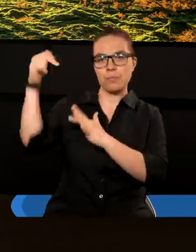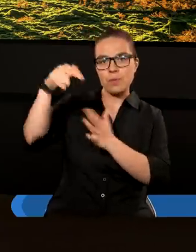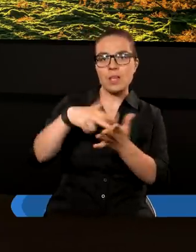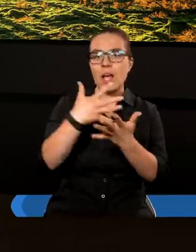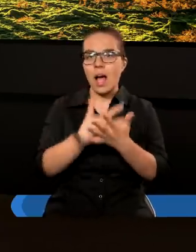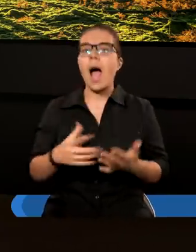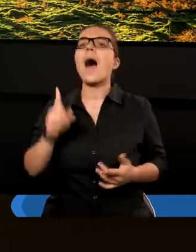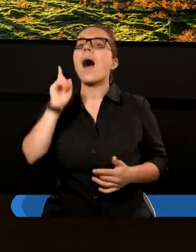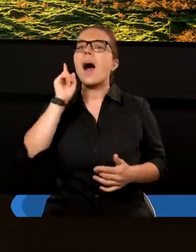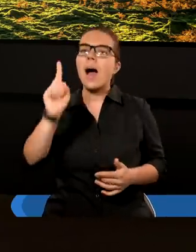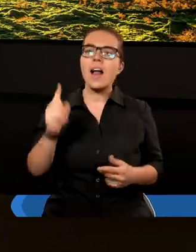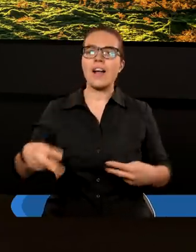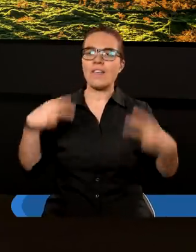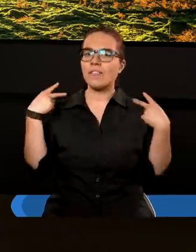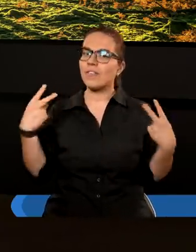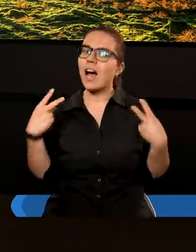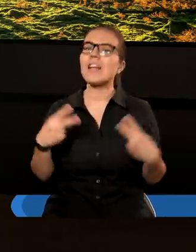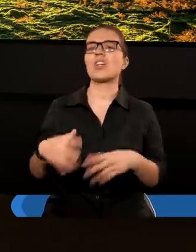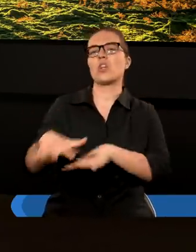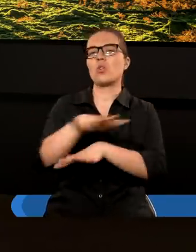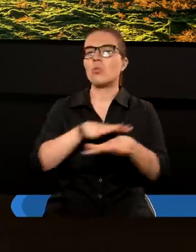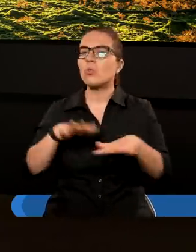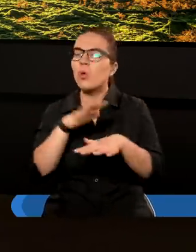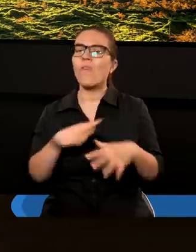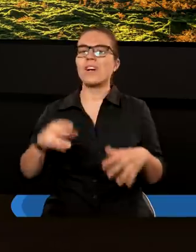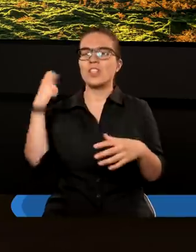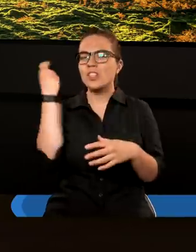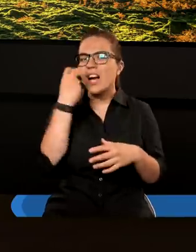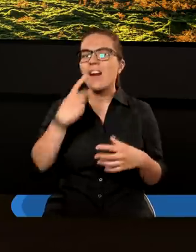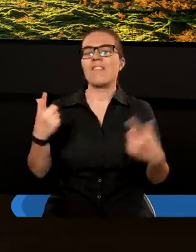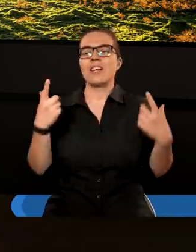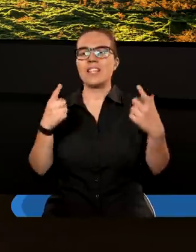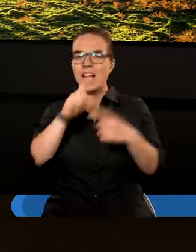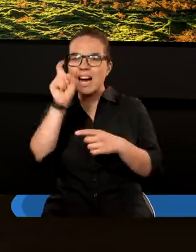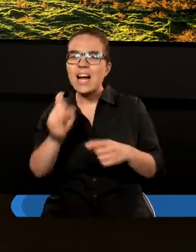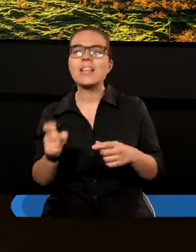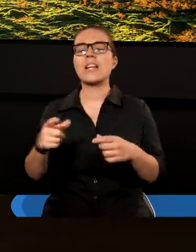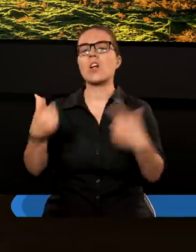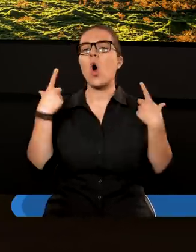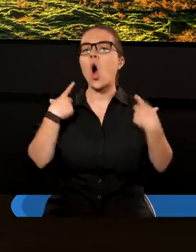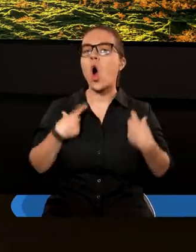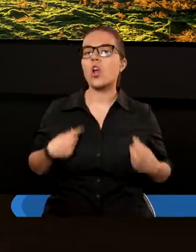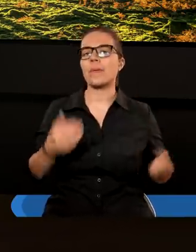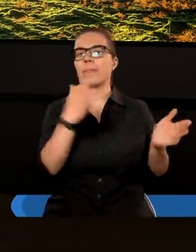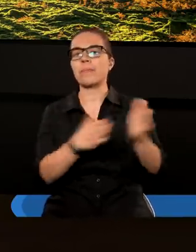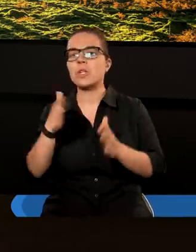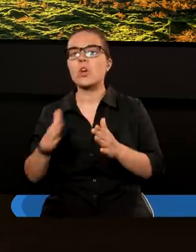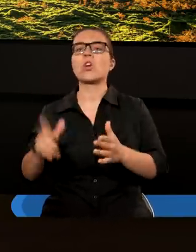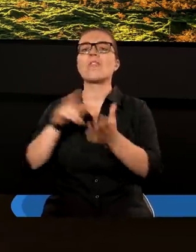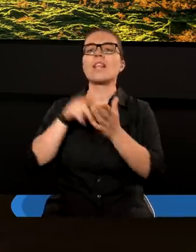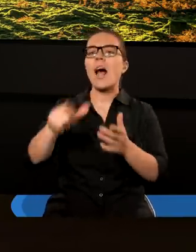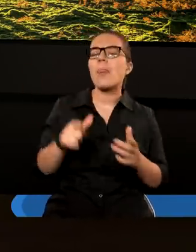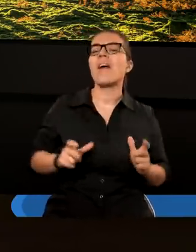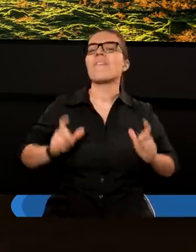ale również ważnych duchowych zagadnień związanych z osobistym przygotowaniem człowieka na to niezwykłe